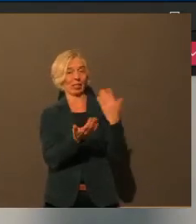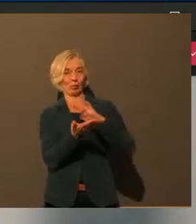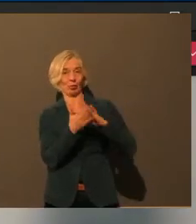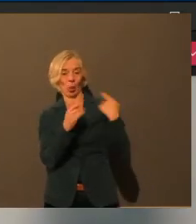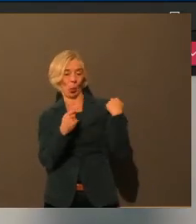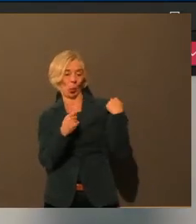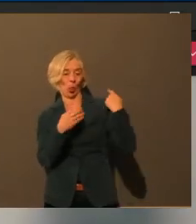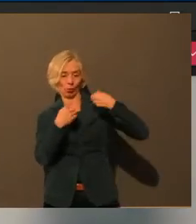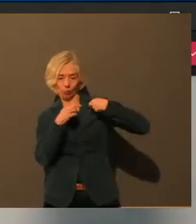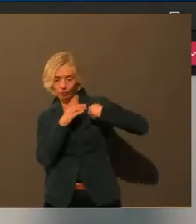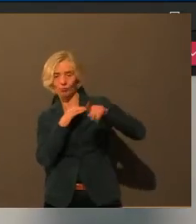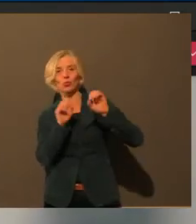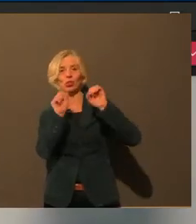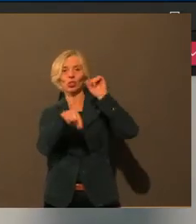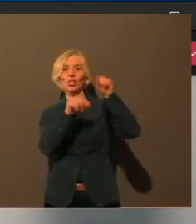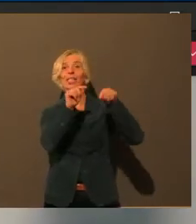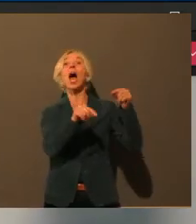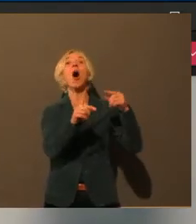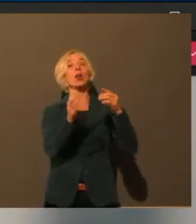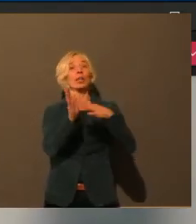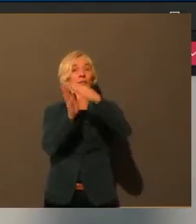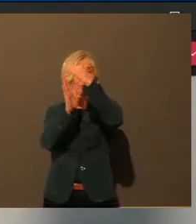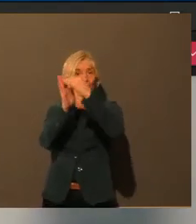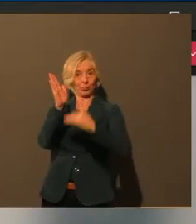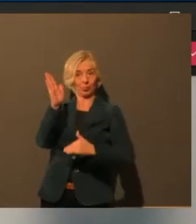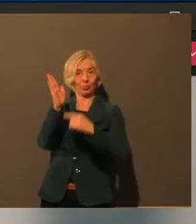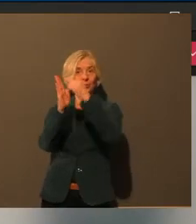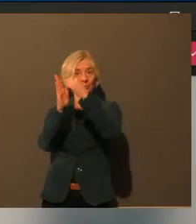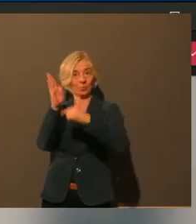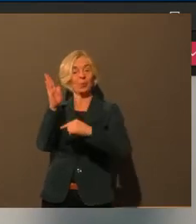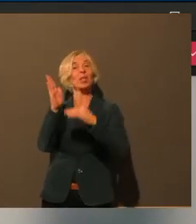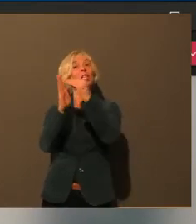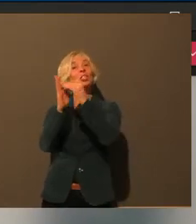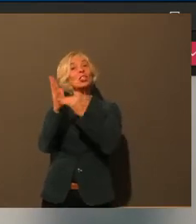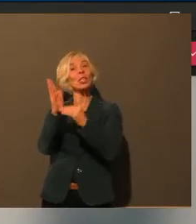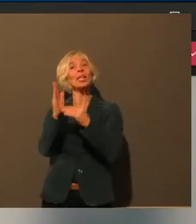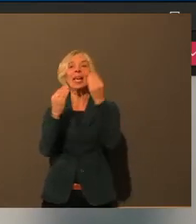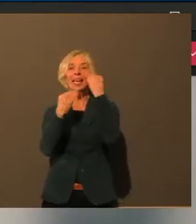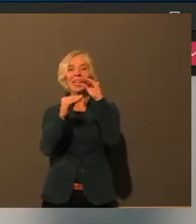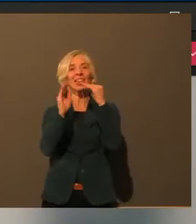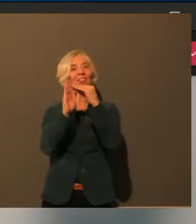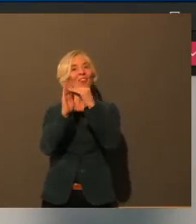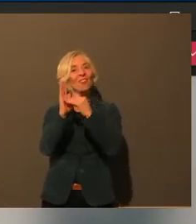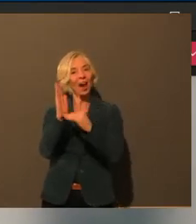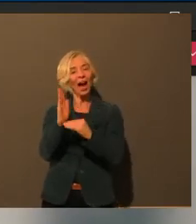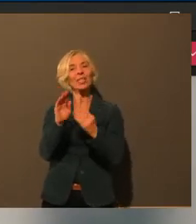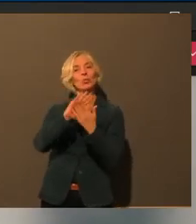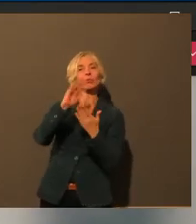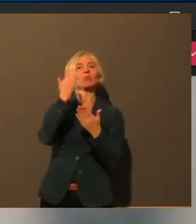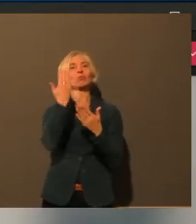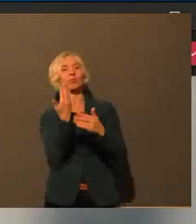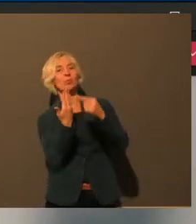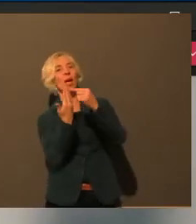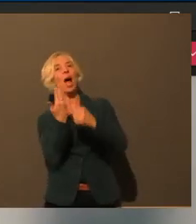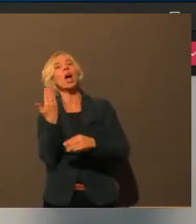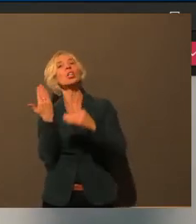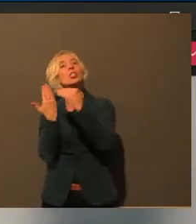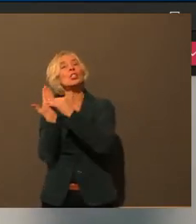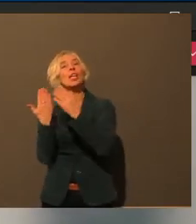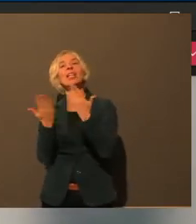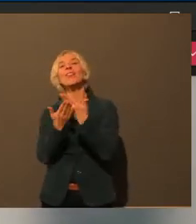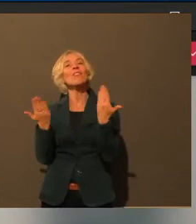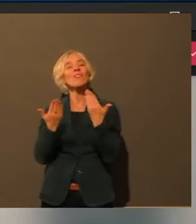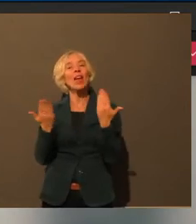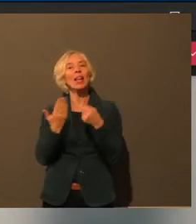wo man eben die Informationen auch in anderen Sprachen bekommt. Und dann steht halt auch noch mal drauf, was man machen soll, wenn man infiziert ist. Also einfach auch noch mal